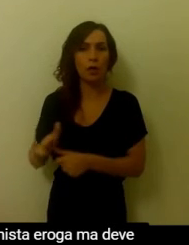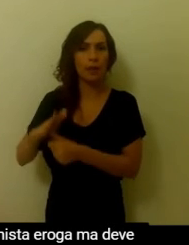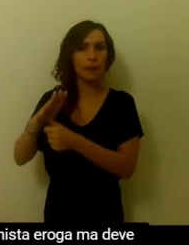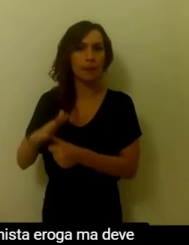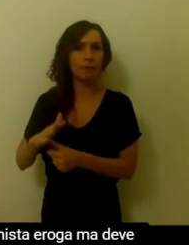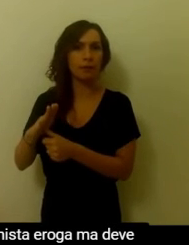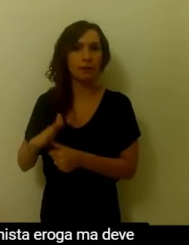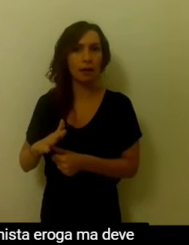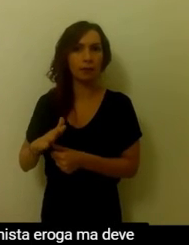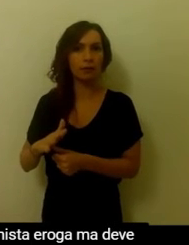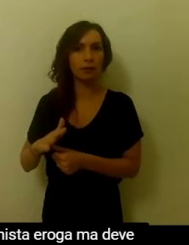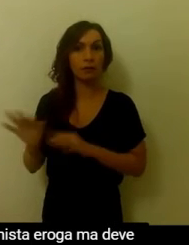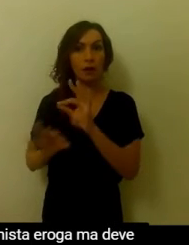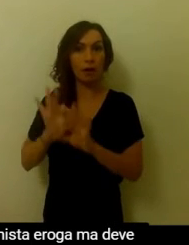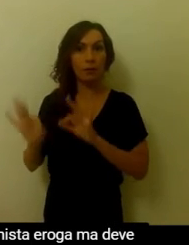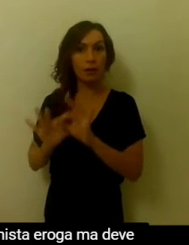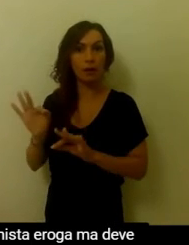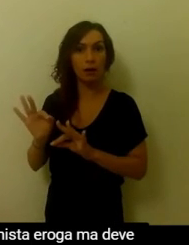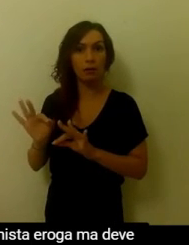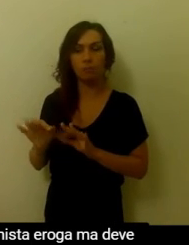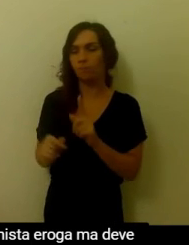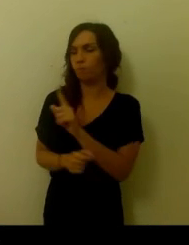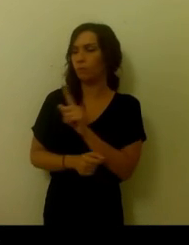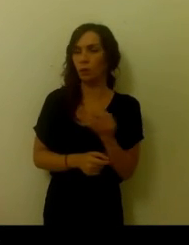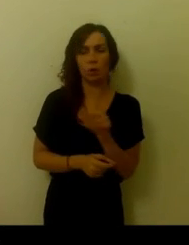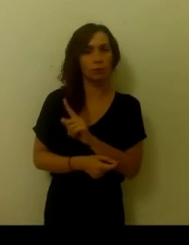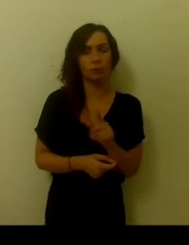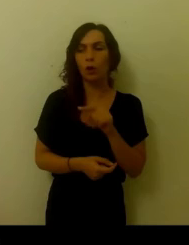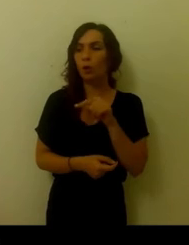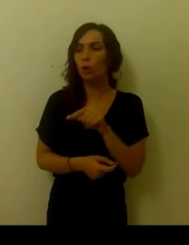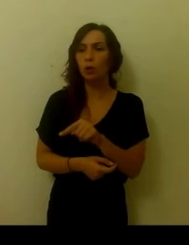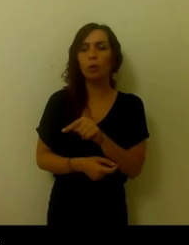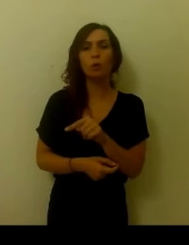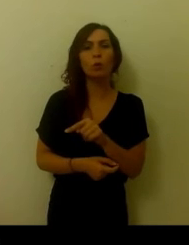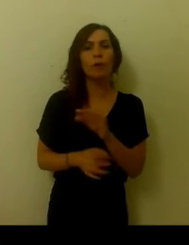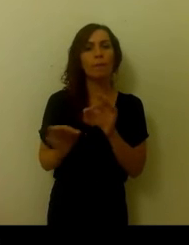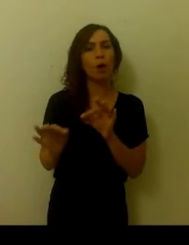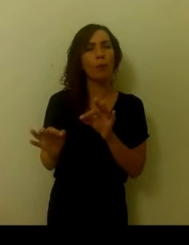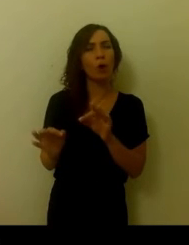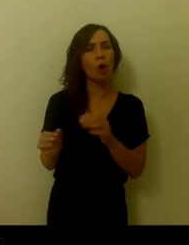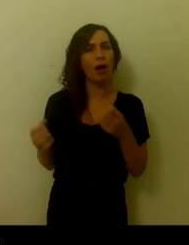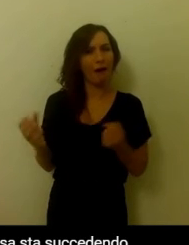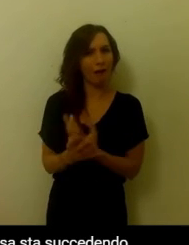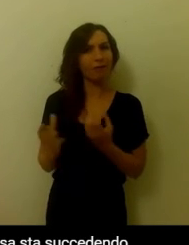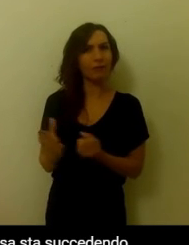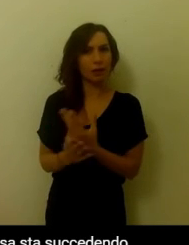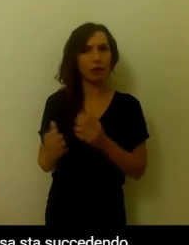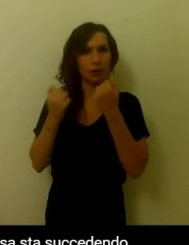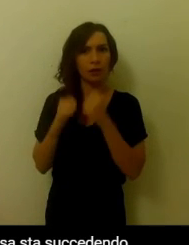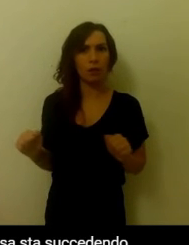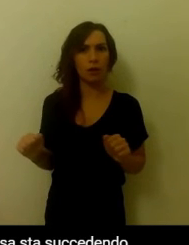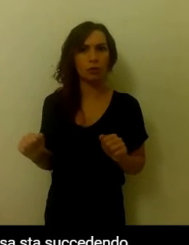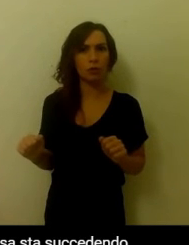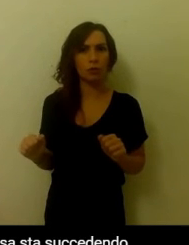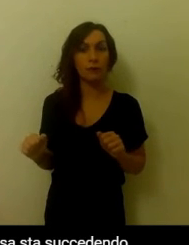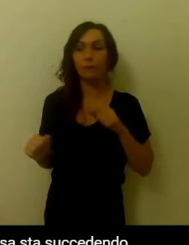paziente dalla terapia che il professionista eroga, ma deve rendere parte attiva nella sua guarigione. Deve